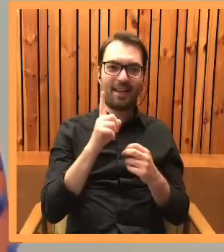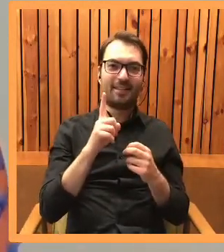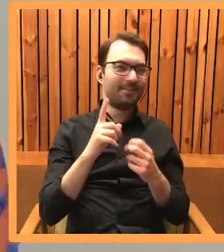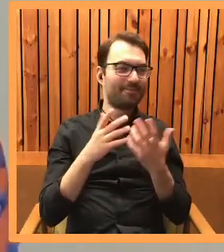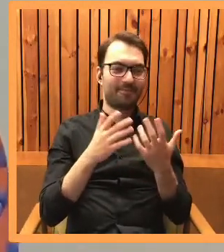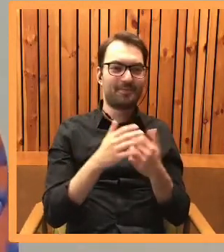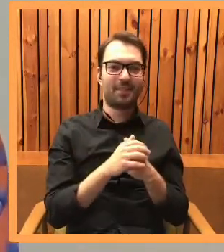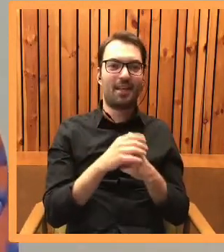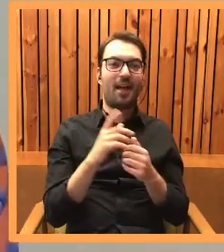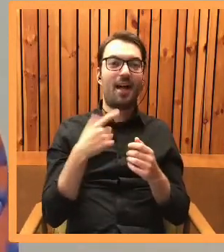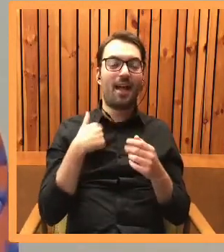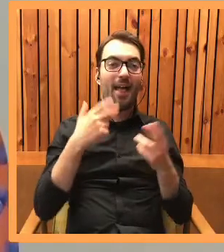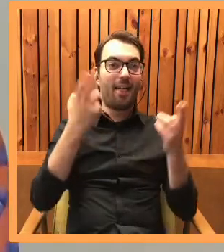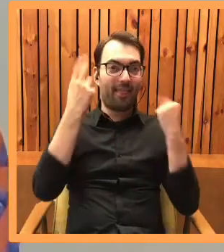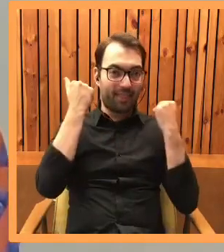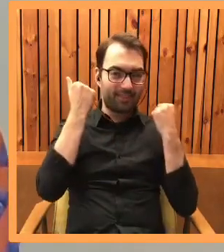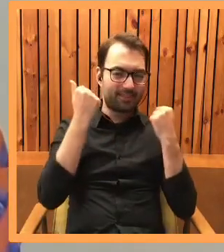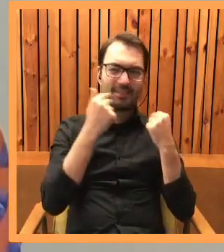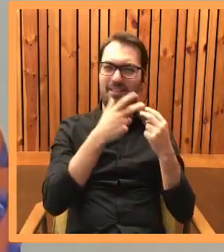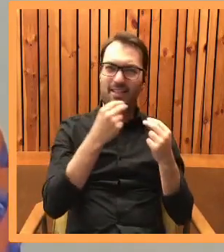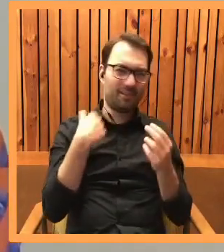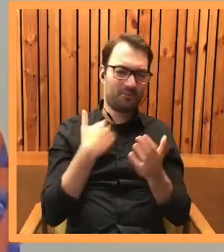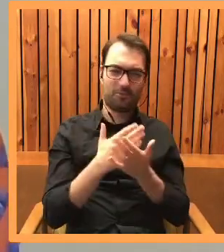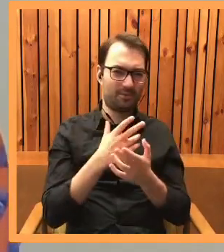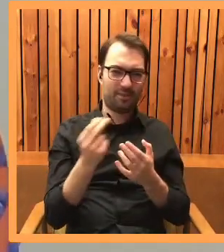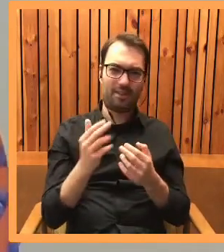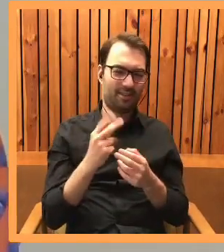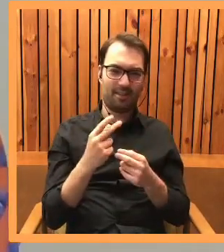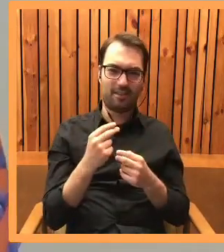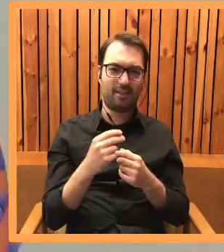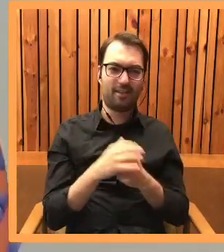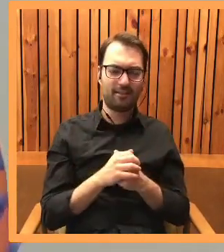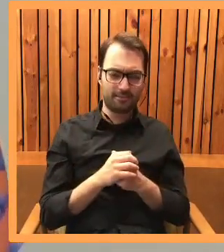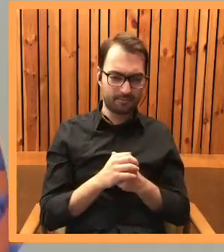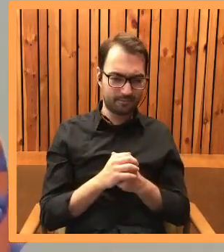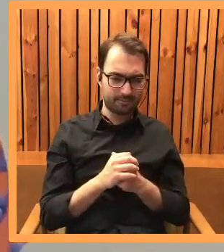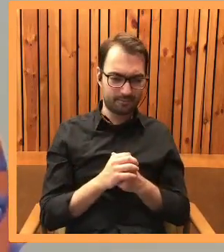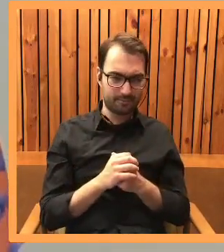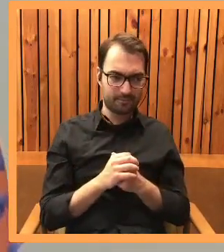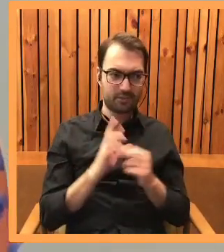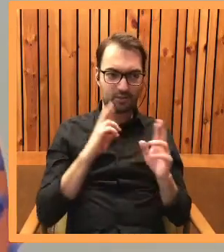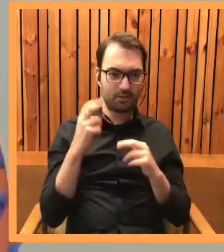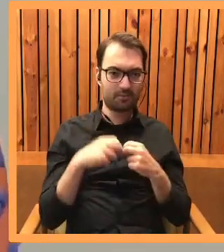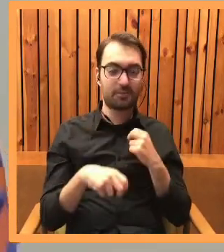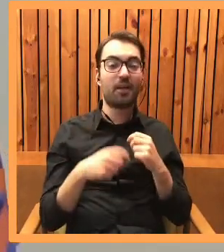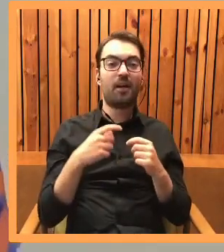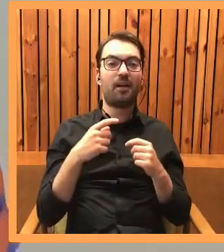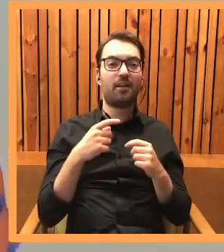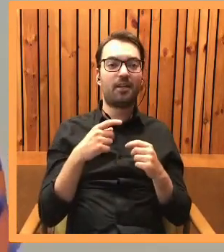To spłoszoną myszką też już nie jestem. Na szczęście mi to przeszło.